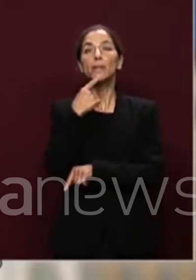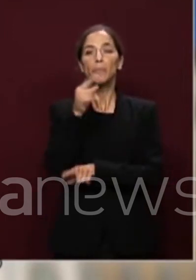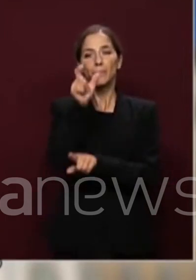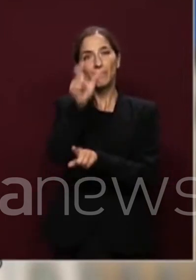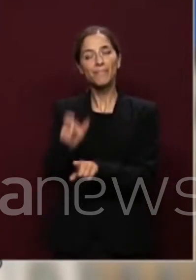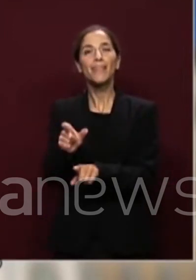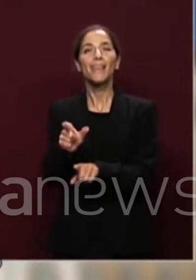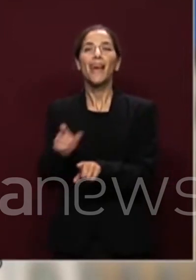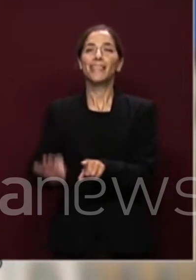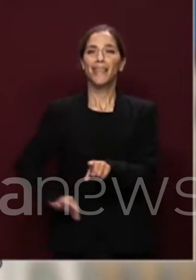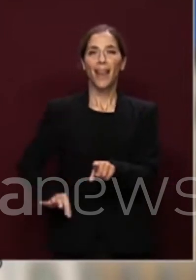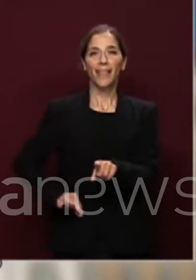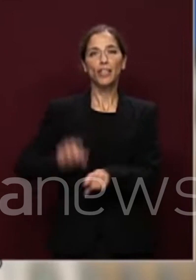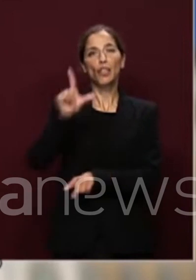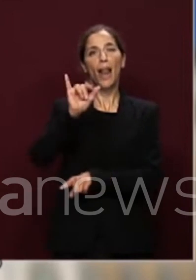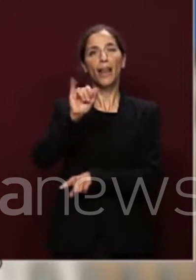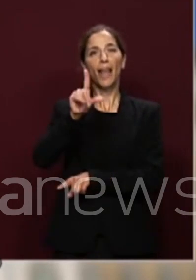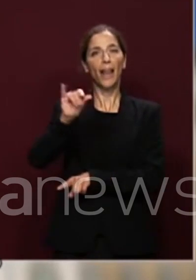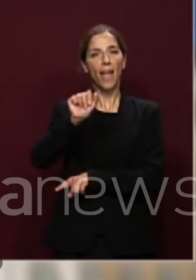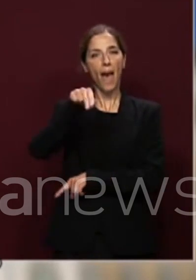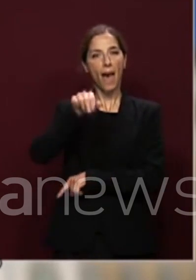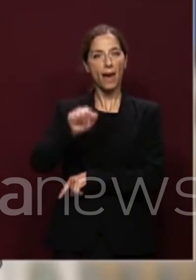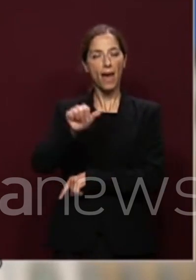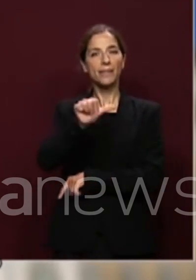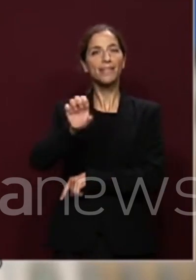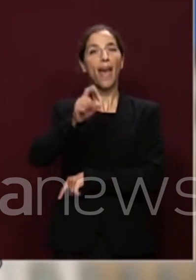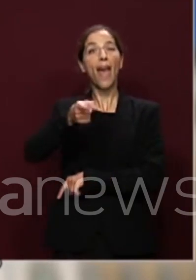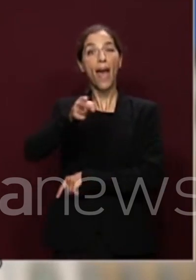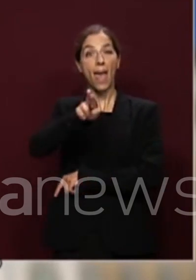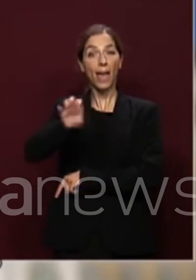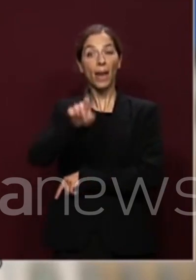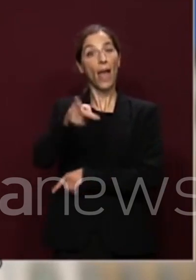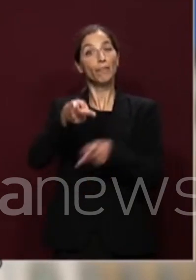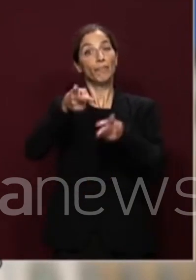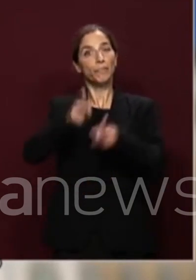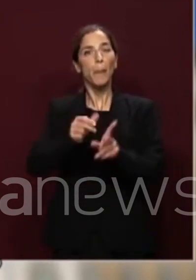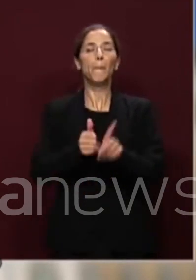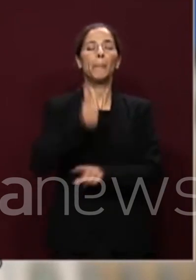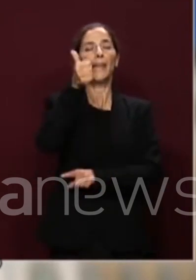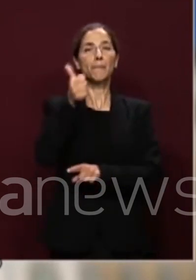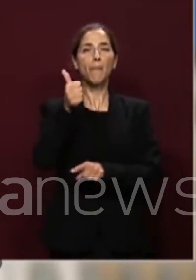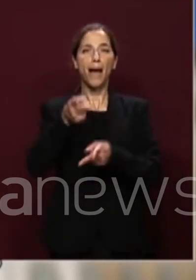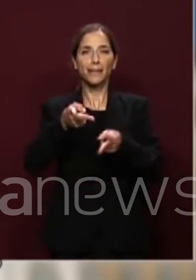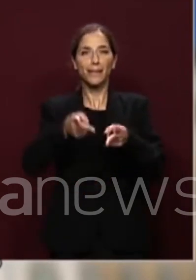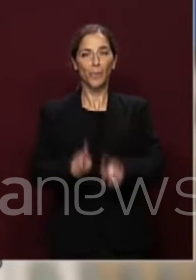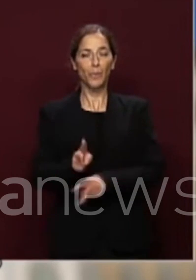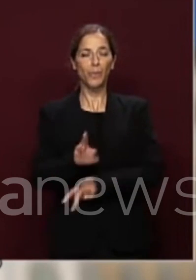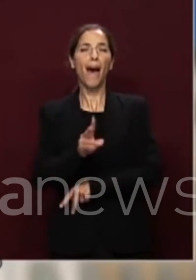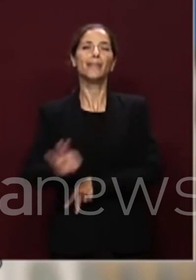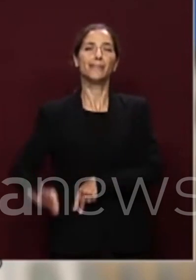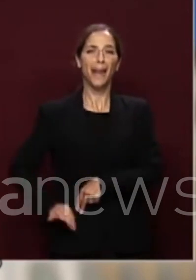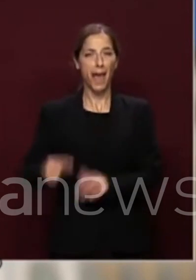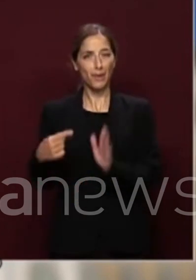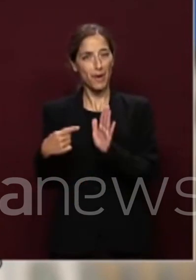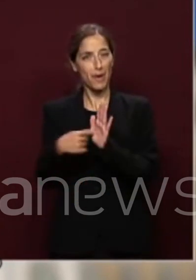Senatrice Liliana Segre, che a breve precederà la prima seduta del Senato della Repubblica. E a tutti i suoi